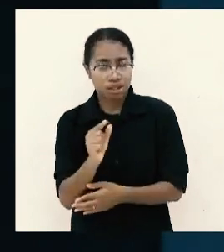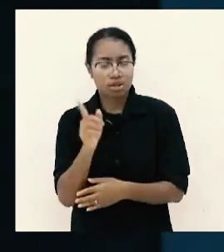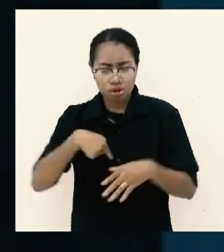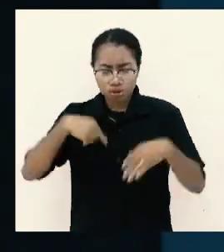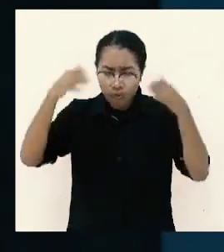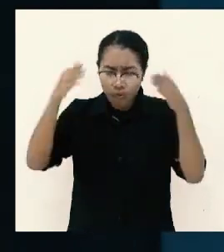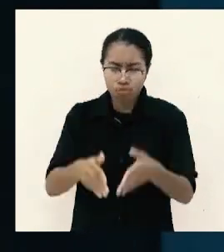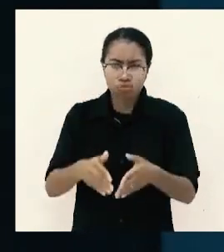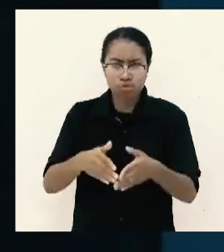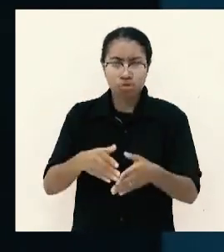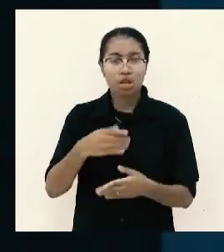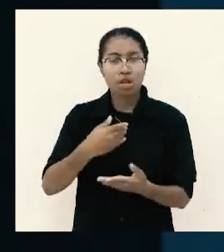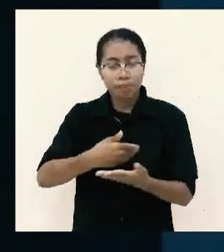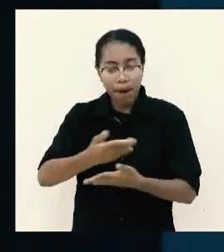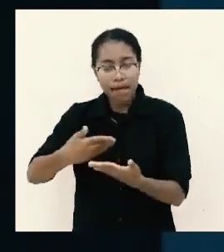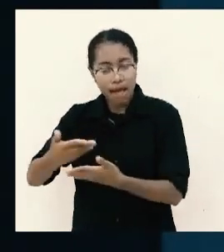untuk pekerjaan pelayanan itu